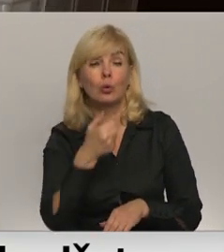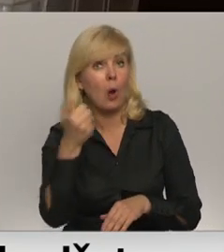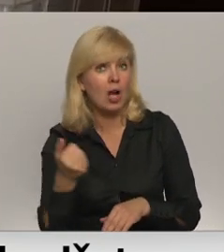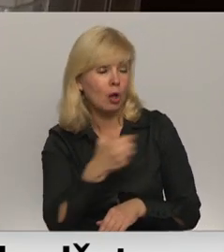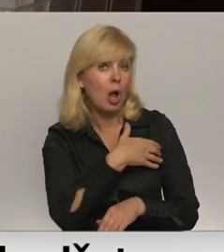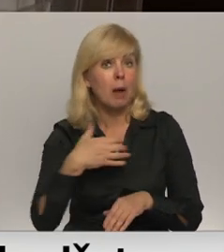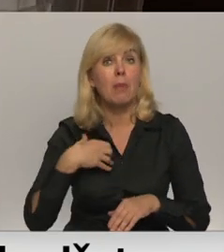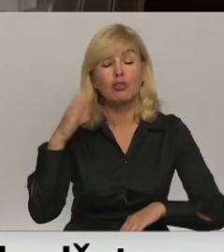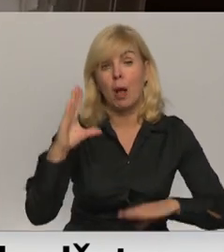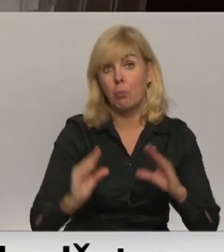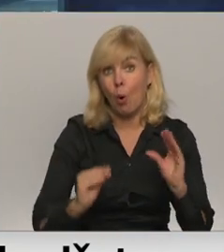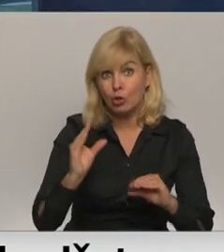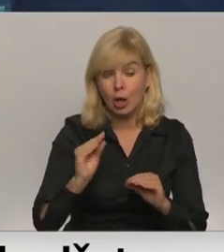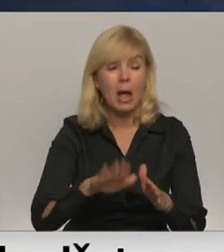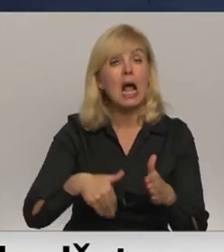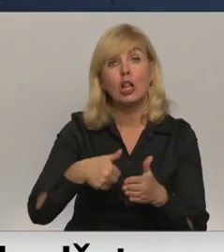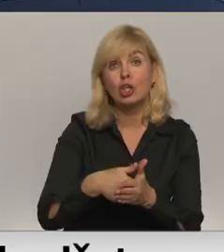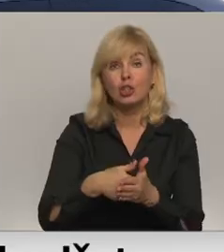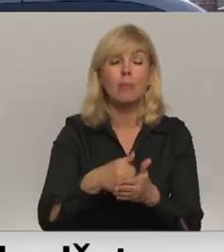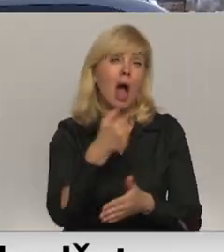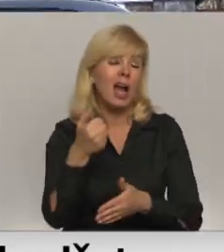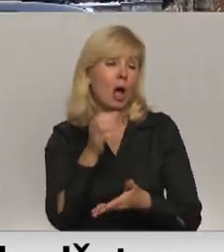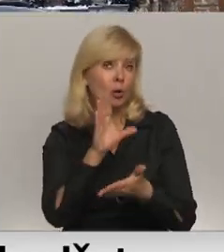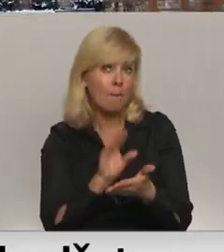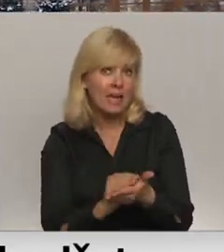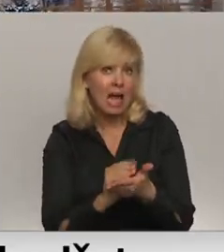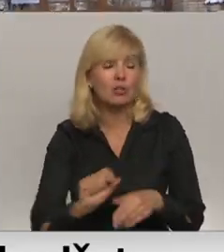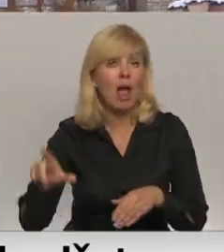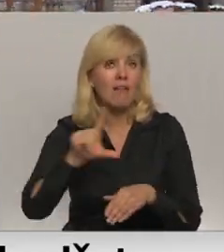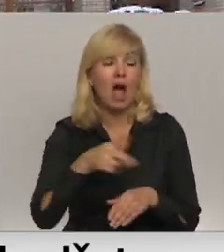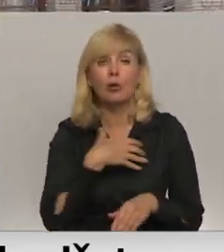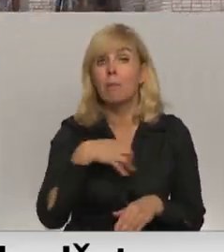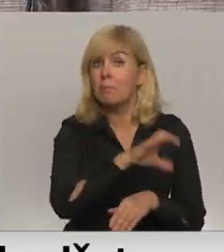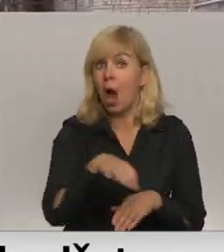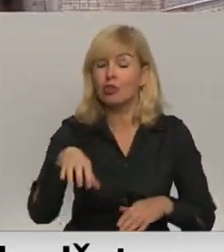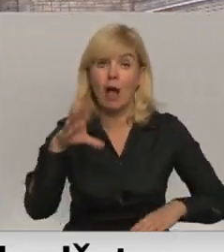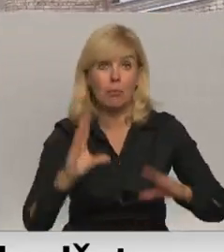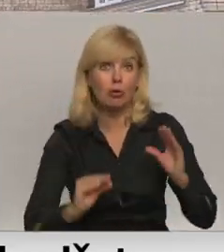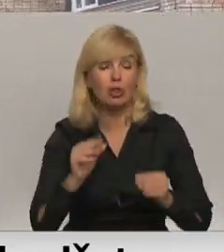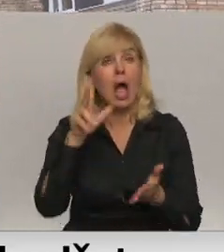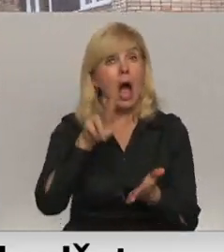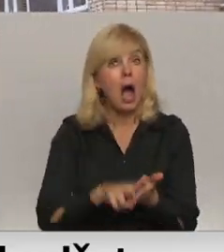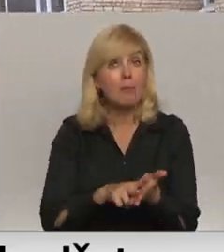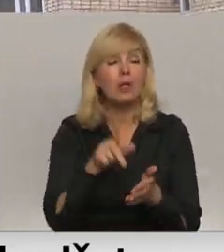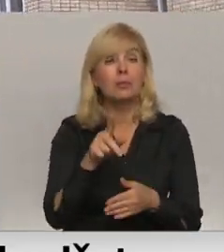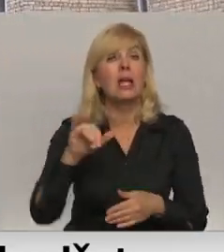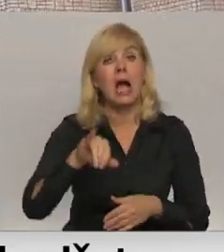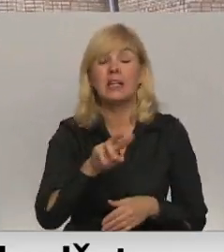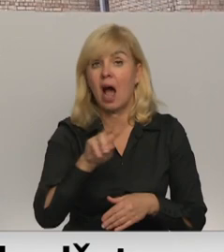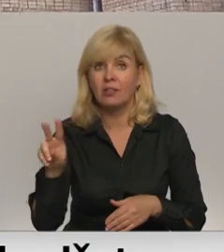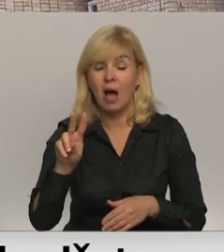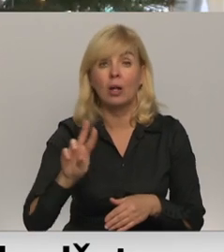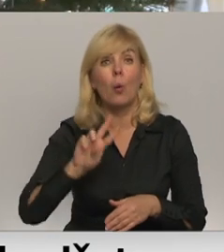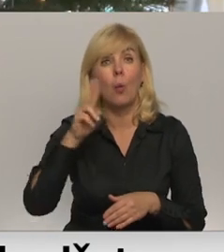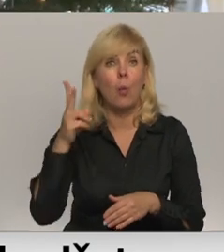gada pašvaldību budžetiem. Līdz šinējo gadu pieredze liecina, ka vairums pašvaldību budžetus apsiprina tikai janvāra otrajā